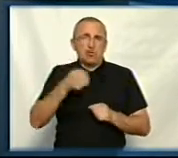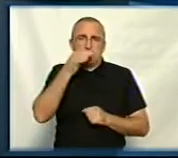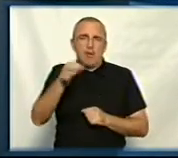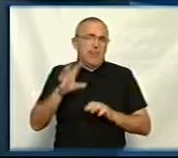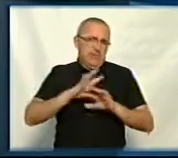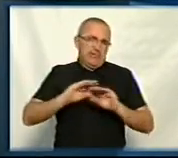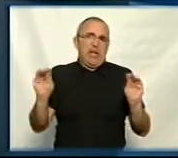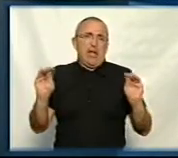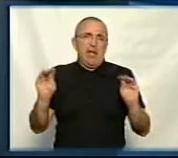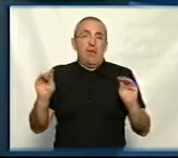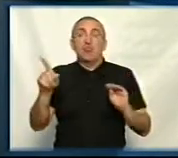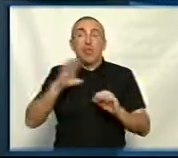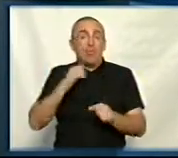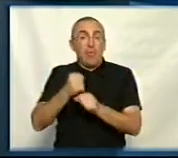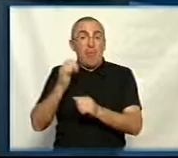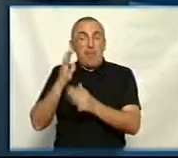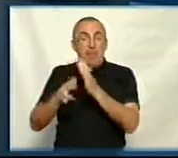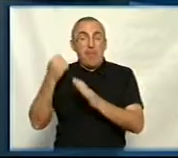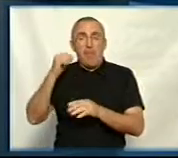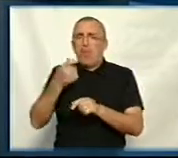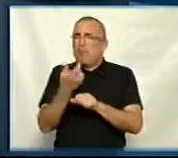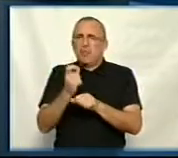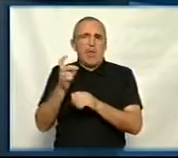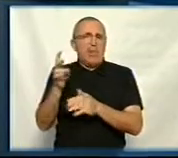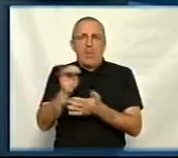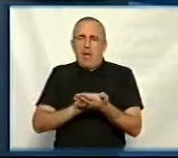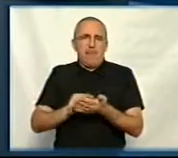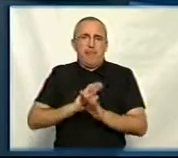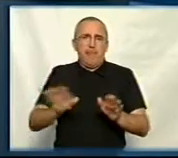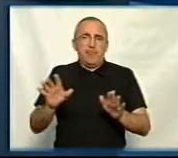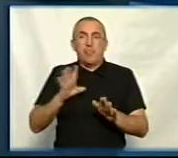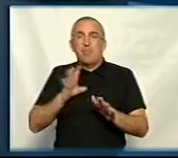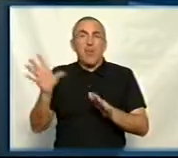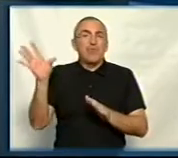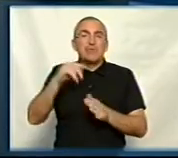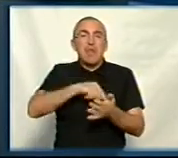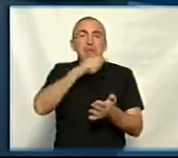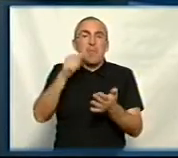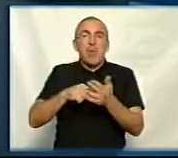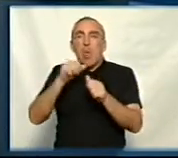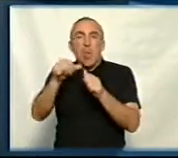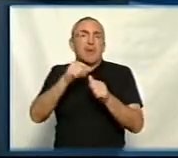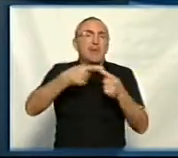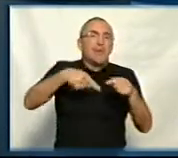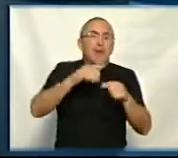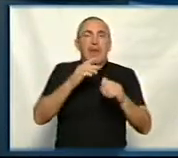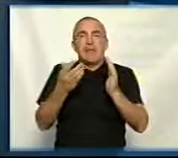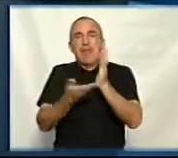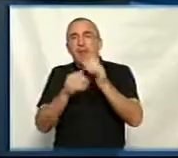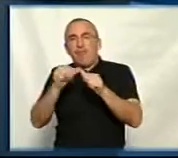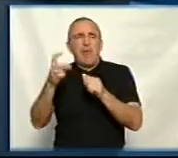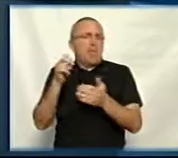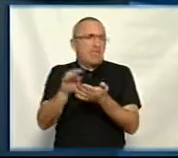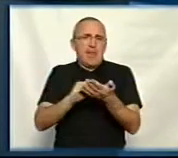все? Те, що робилось у парку перемоги, більше не повториться. Те, що робилось там по всьому місту, окремі ділянки, окремі дерева, не